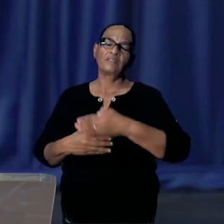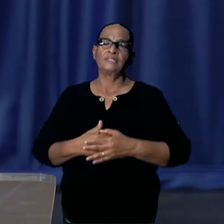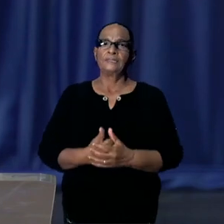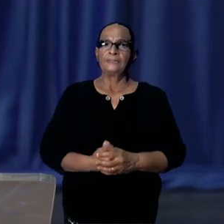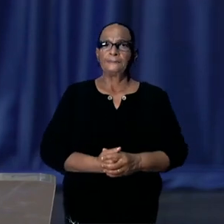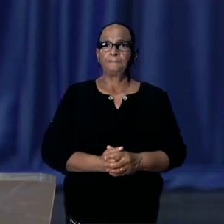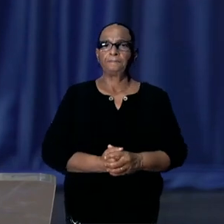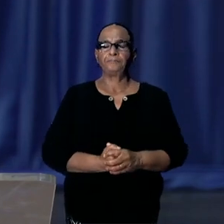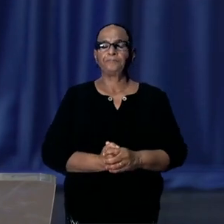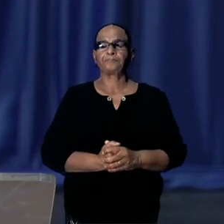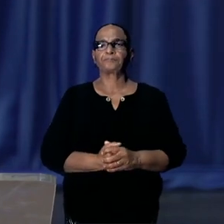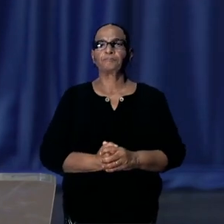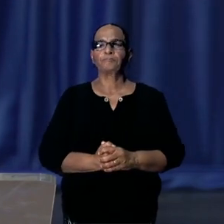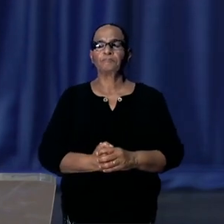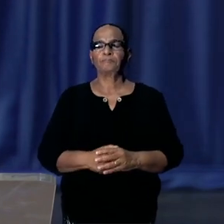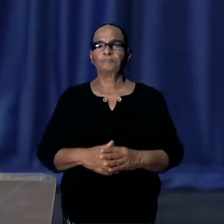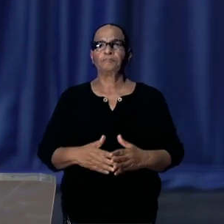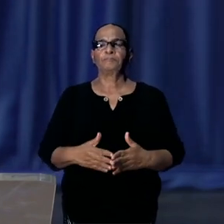Ja.